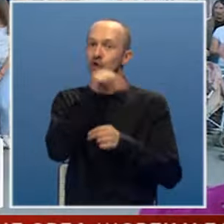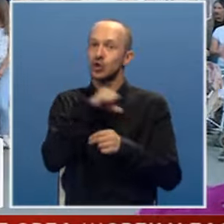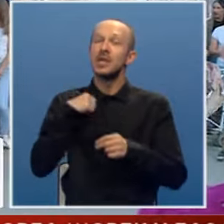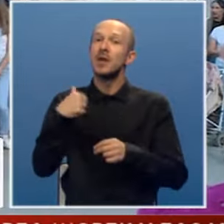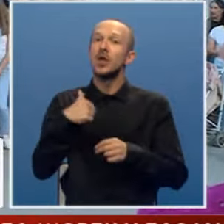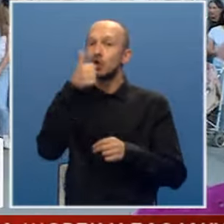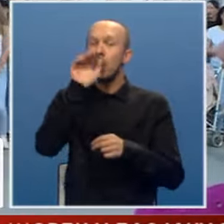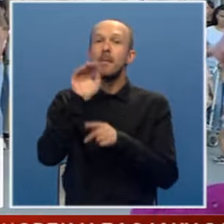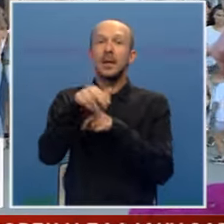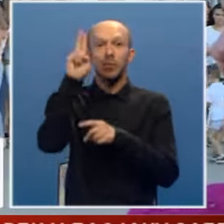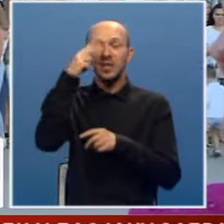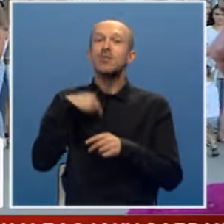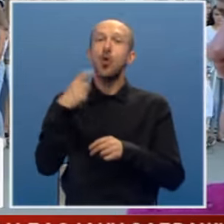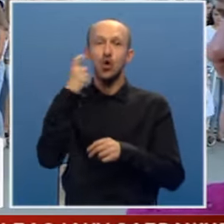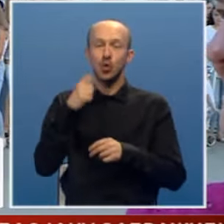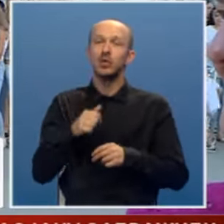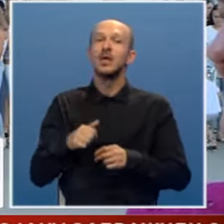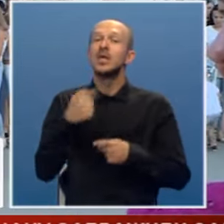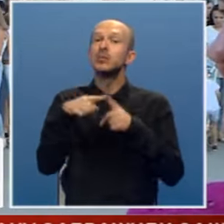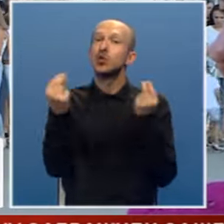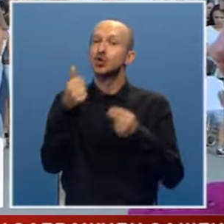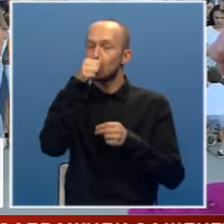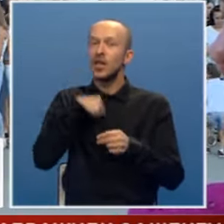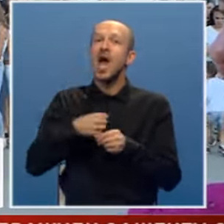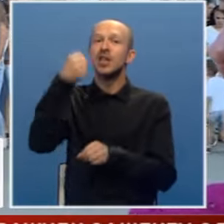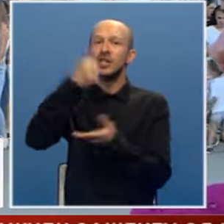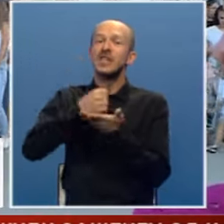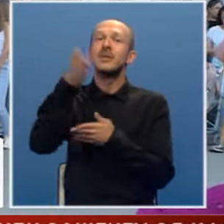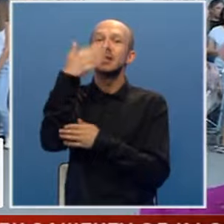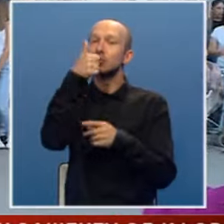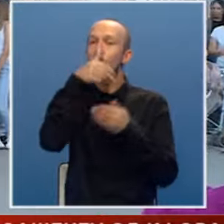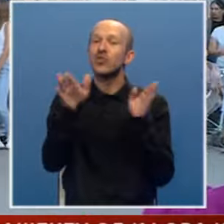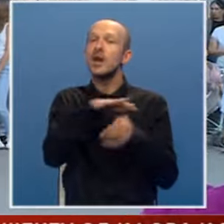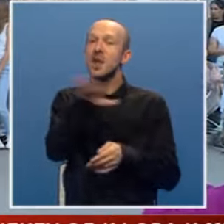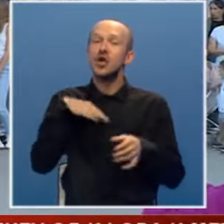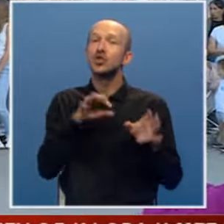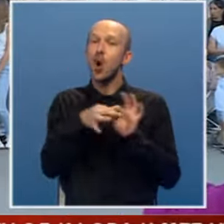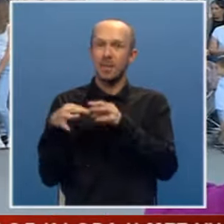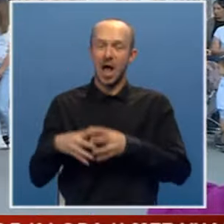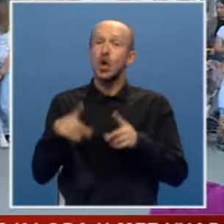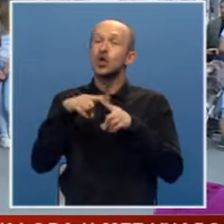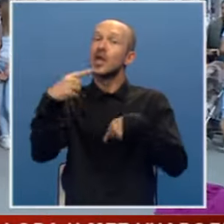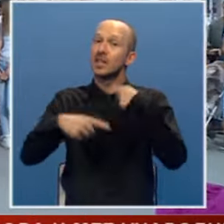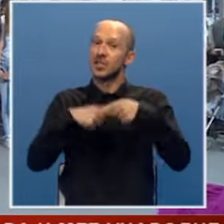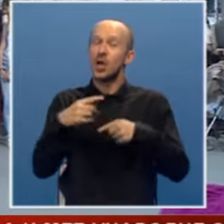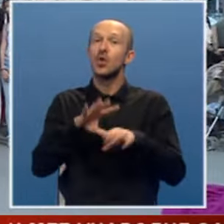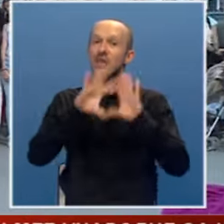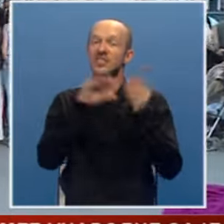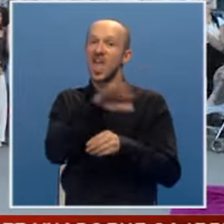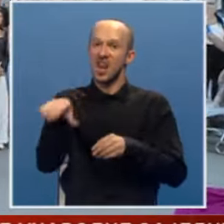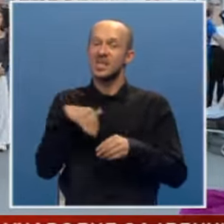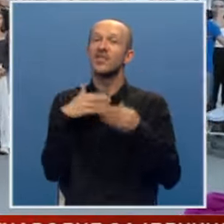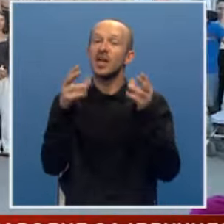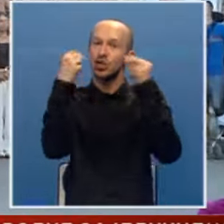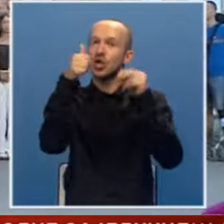prepoznat novi trud, zato što ja dižem ovu zastavu, što otvaram našu olimpijadu. To je tradicionalno za sve nas i